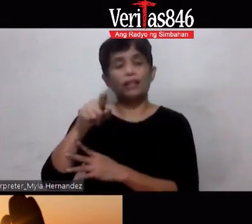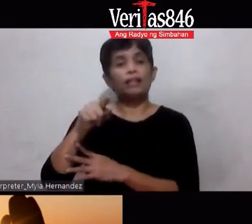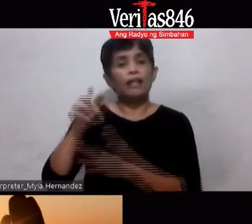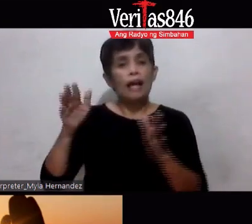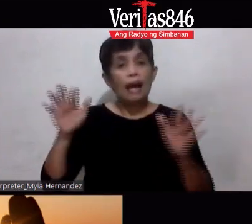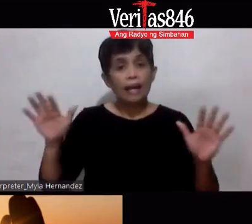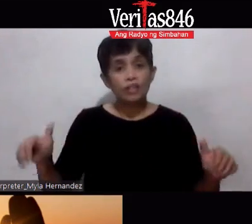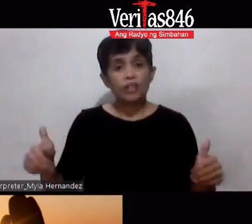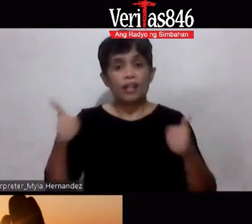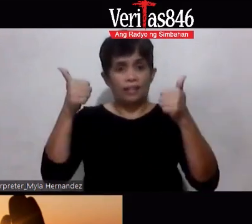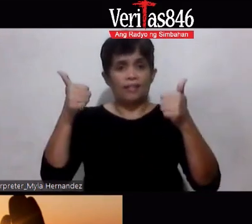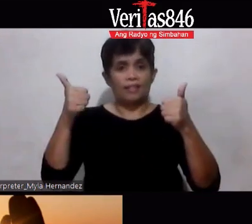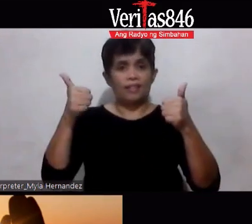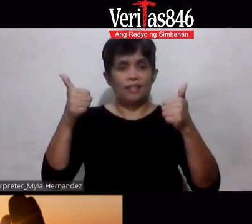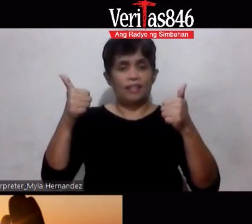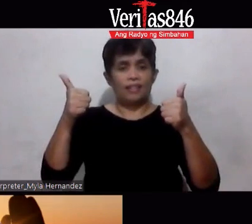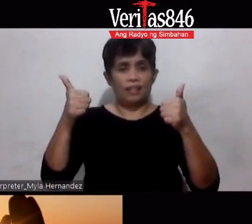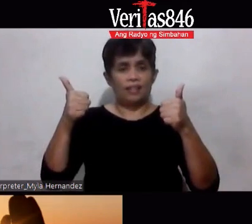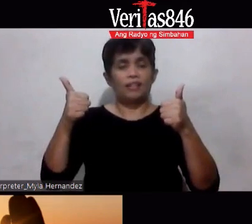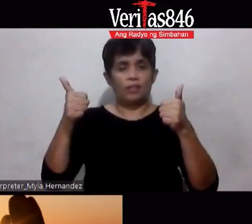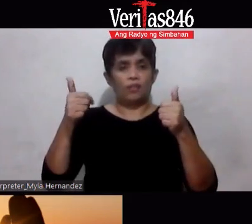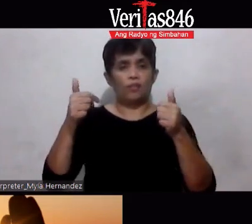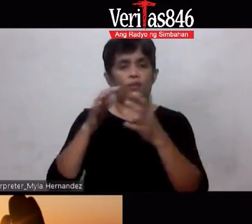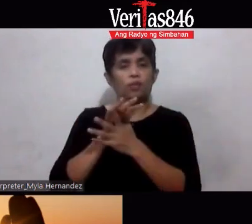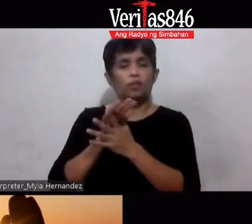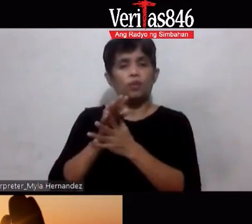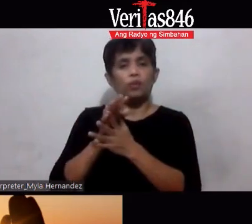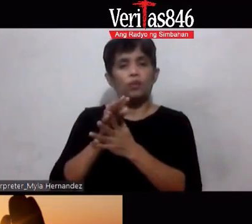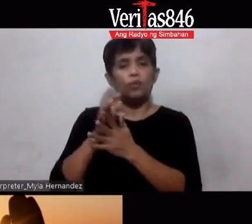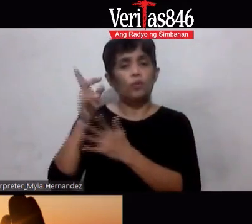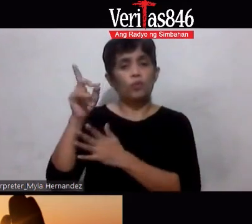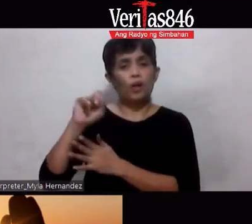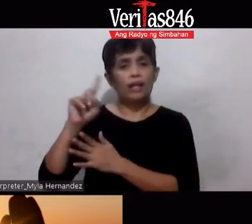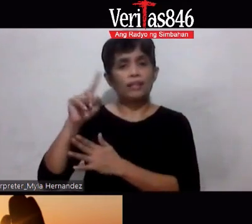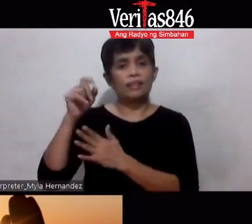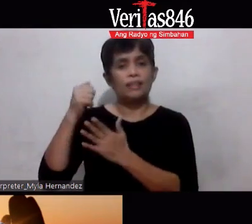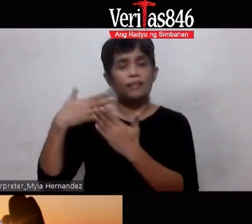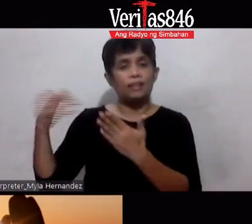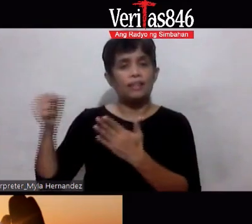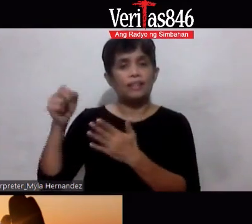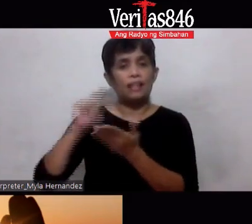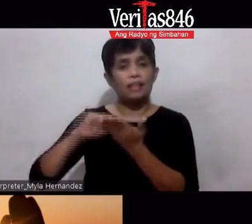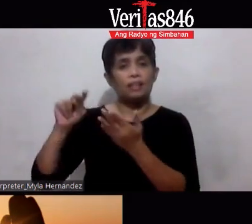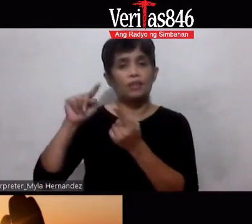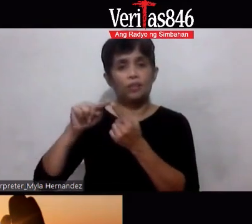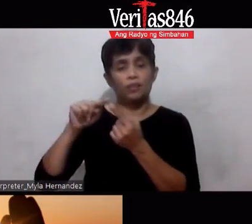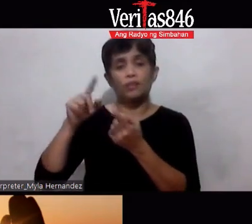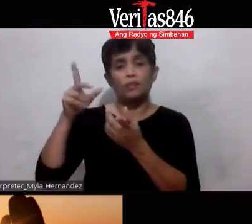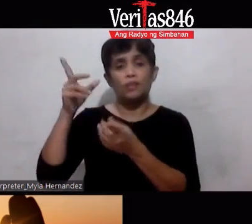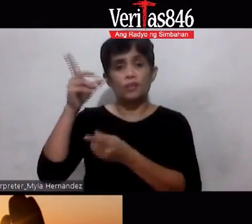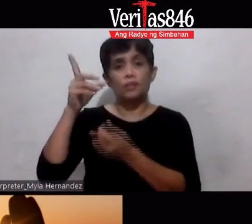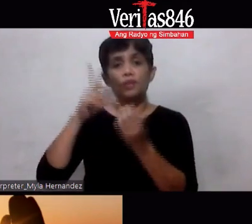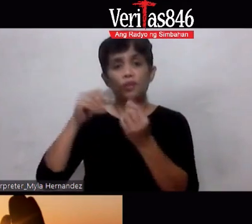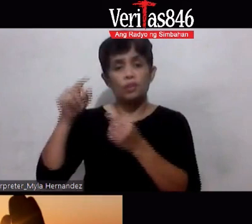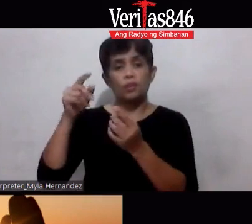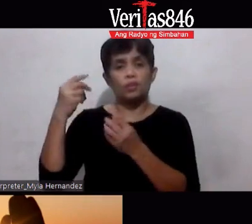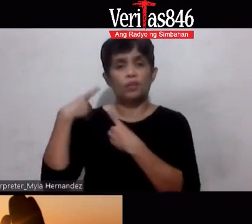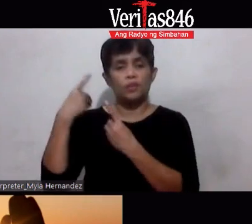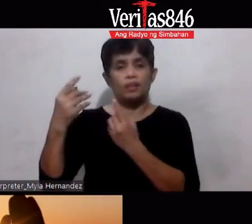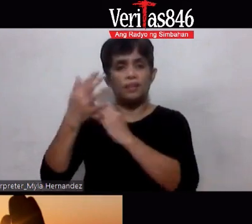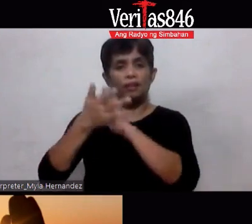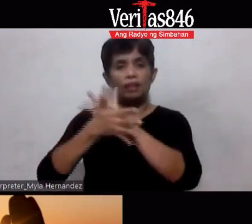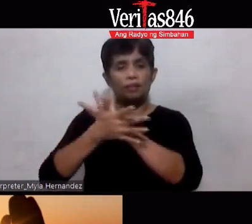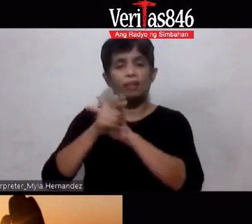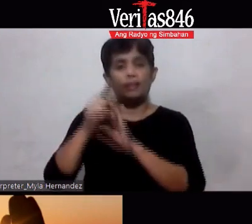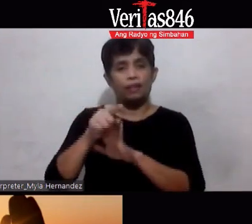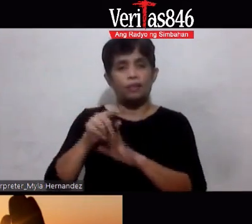sa inyo okay what's something nice to do during the pandemic okay gumawa kayo ng tiktok kasama nyo yung apo nyo at ipaliwanag nyo